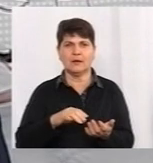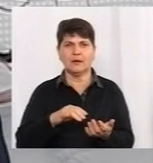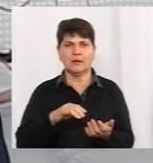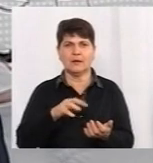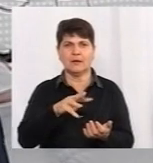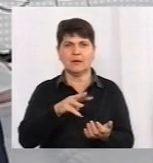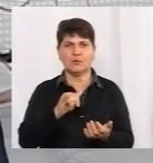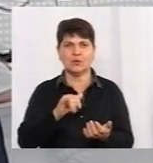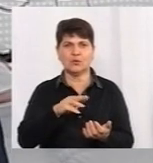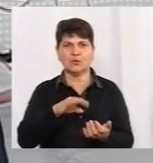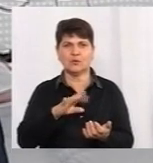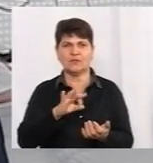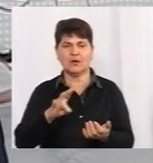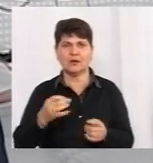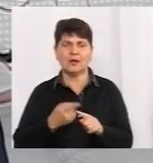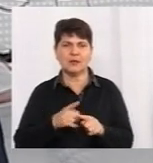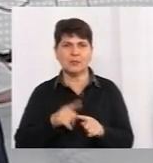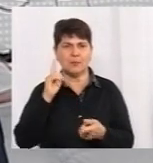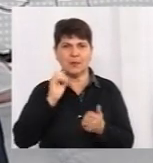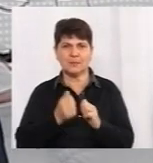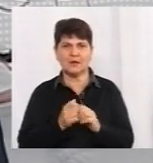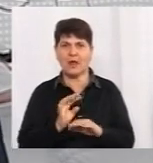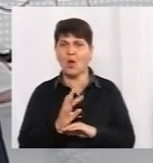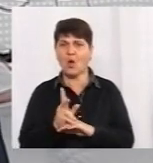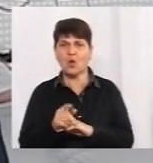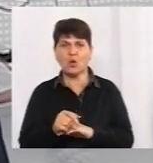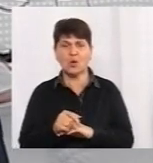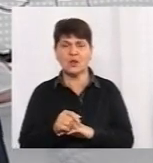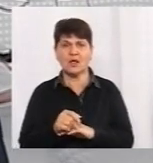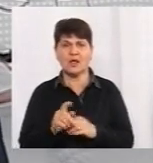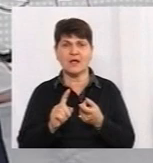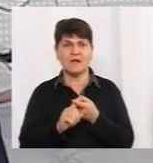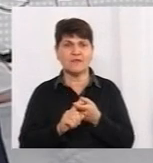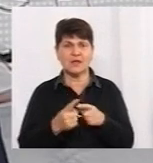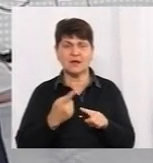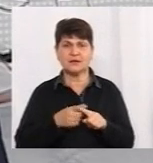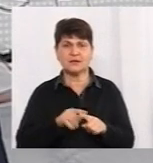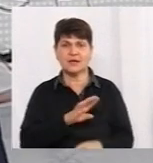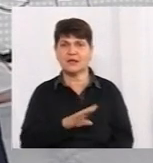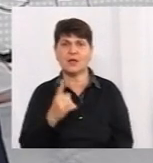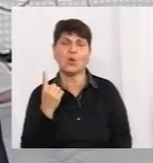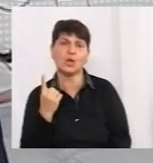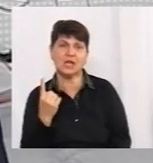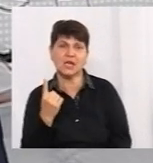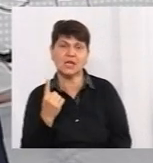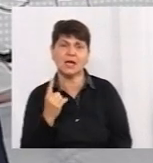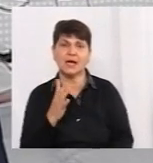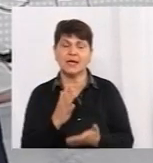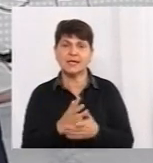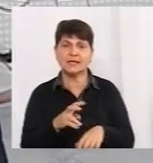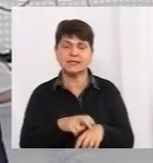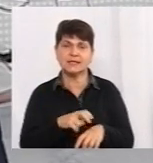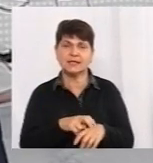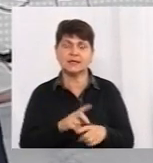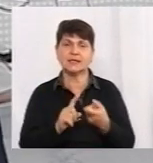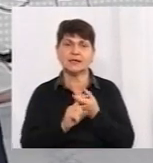І треба пам'ятати, коронавірус це не один. Нам розповідав лікар-вірусолог, ми проводили